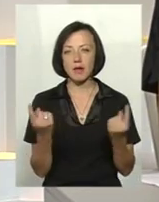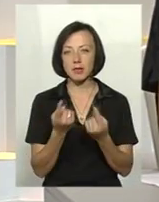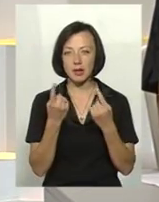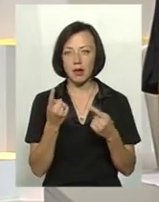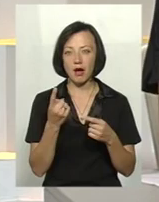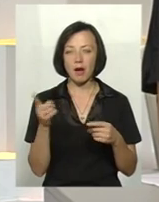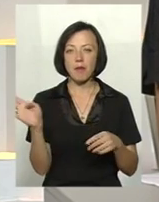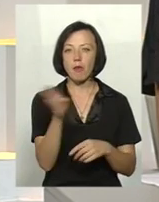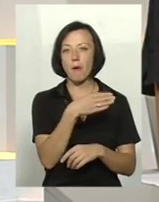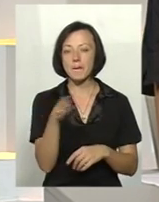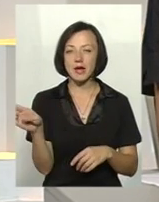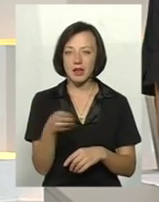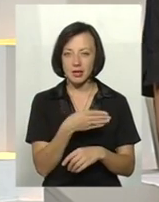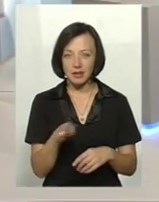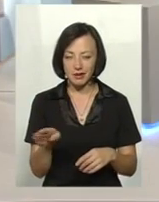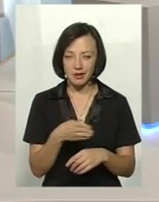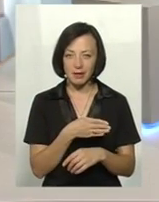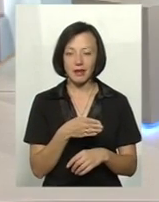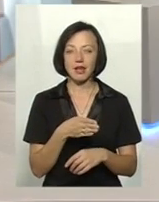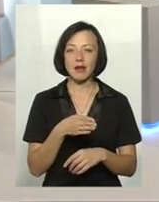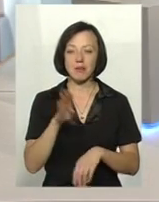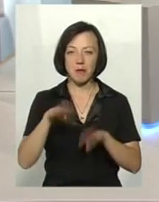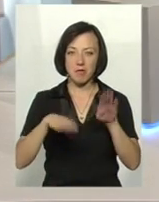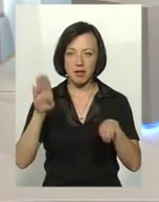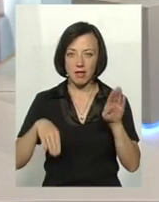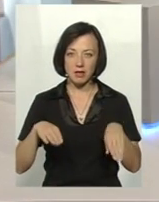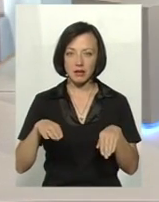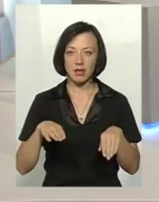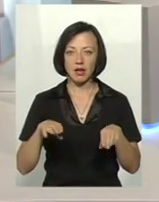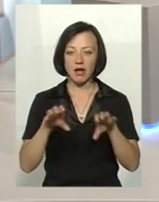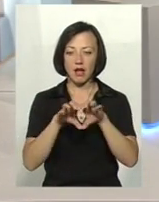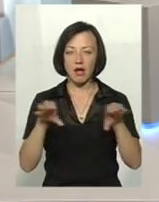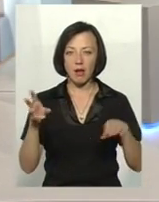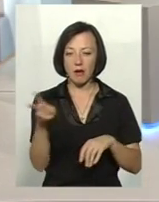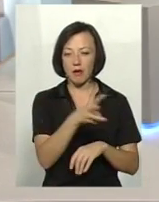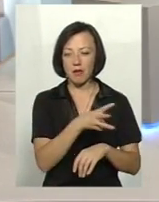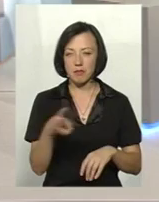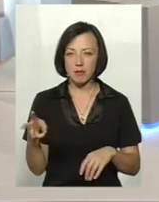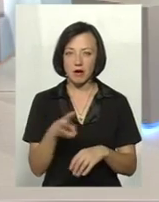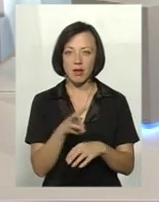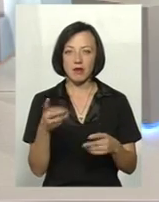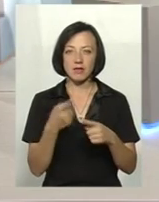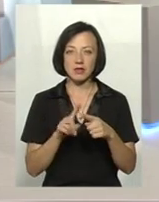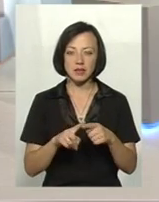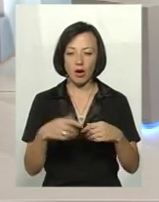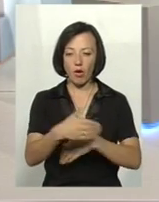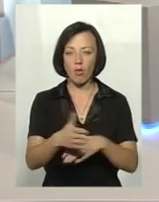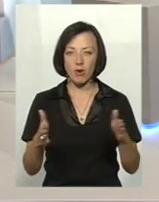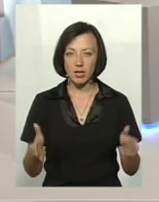побілити, прибрати і вимити. Побілити, лампою пройти, випалити все, інвентар, корито,